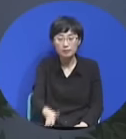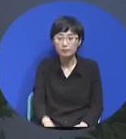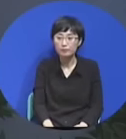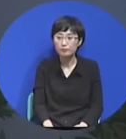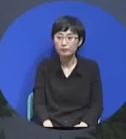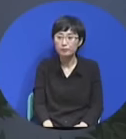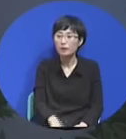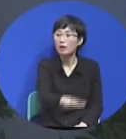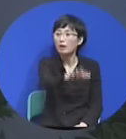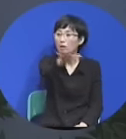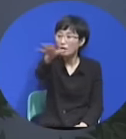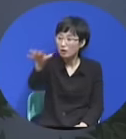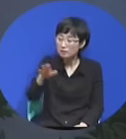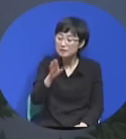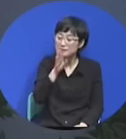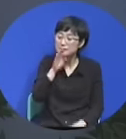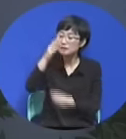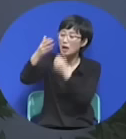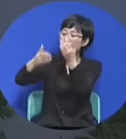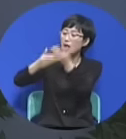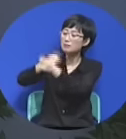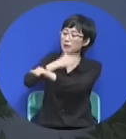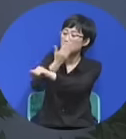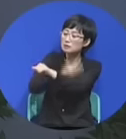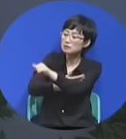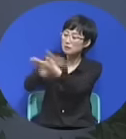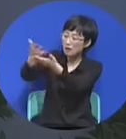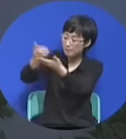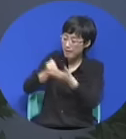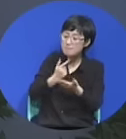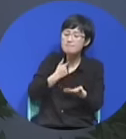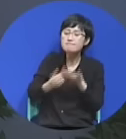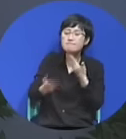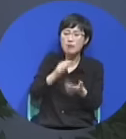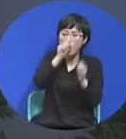여러분이 진짜 하나님의 능력을 체험할 기회입니다